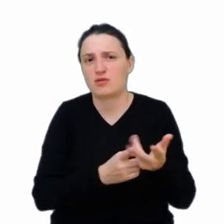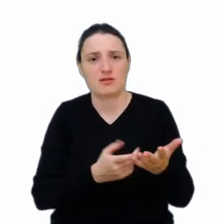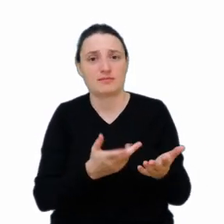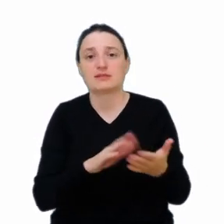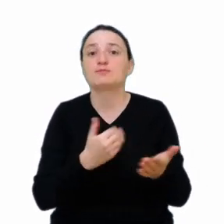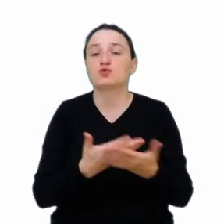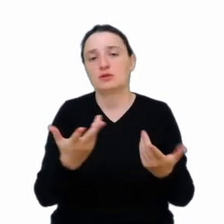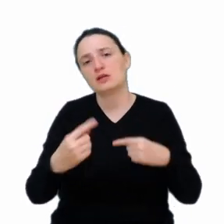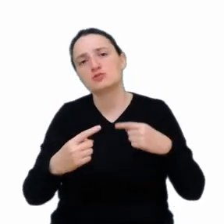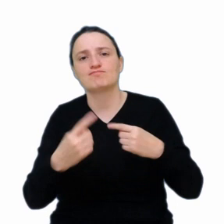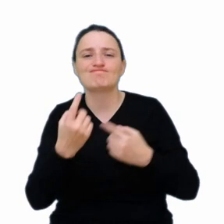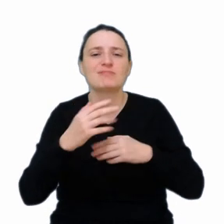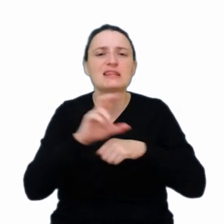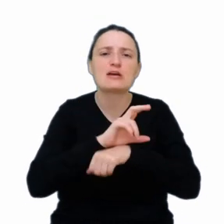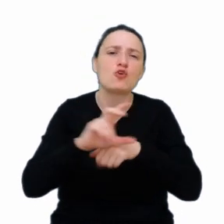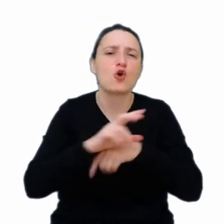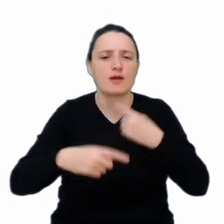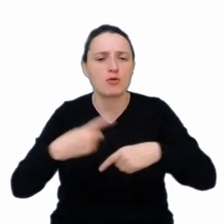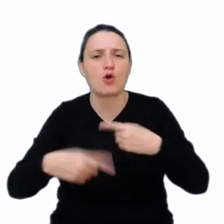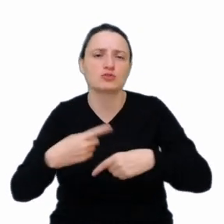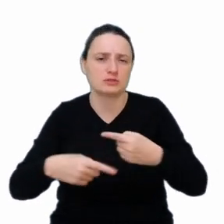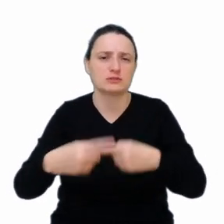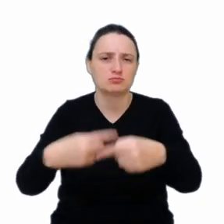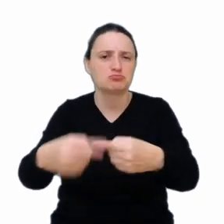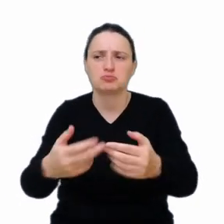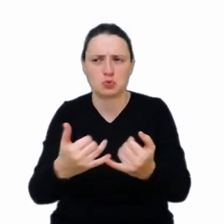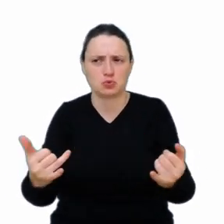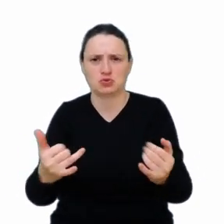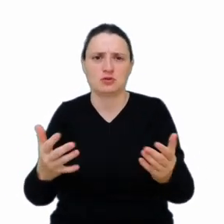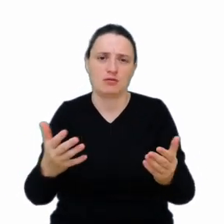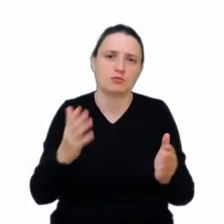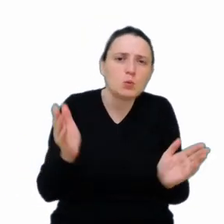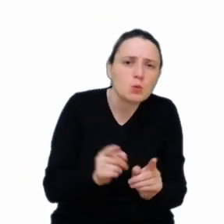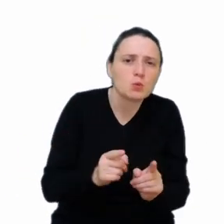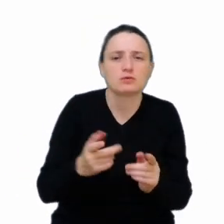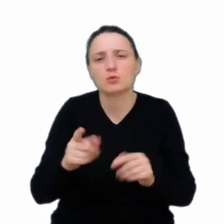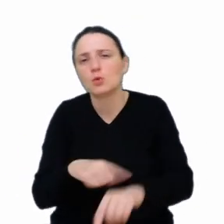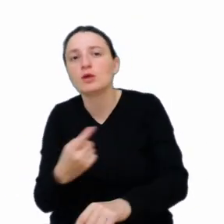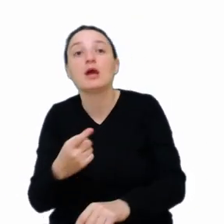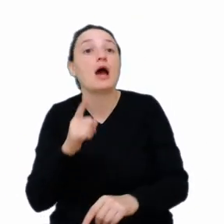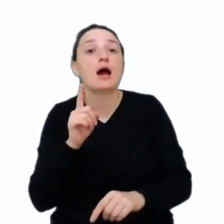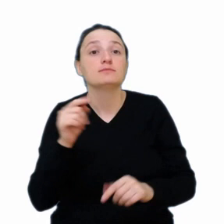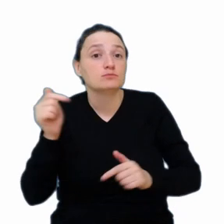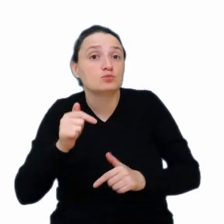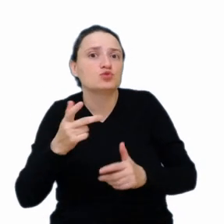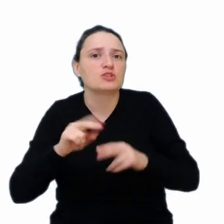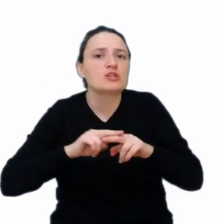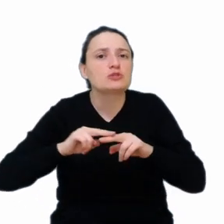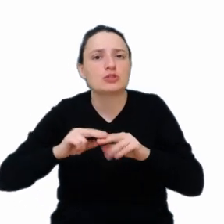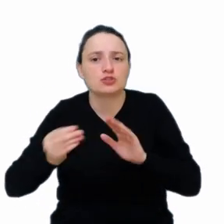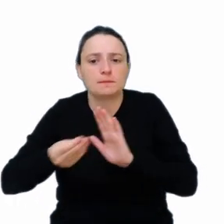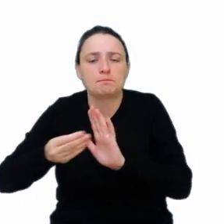technologiczny, bardziej złożony, mniej złożony, naprawdę bardzo różne. Do tego musimy dobrać odpowiednie narzędzia, czego